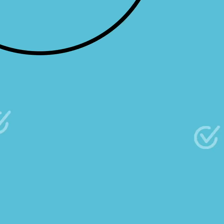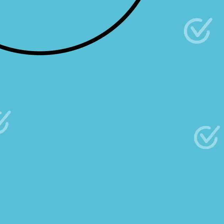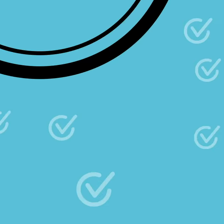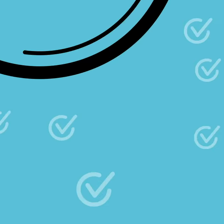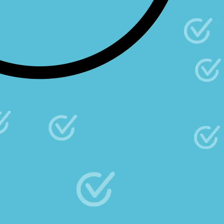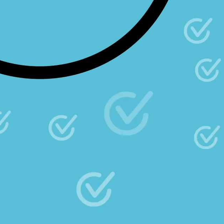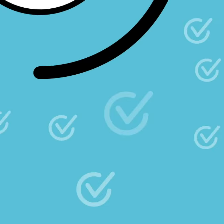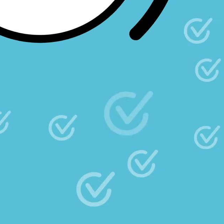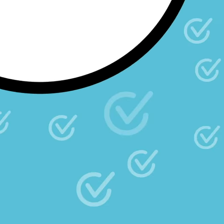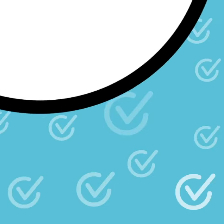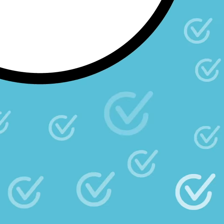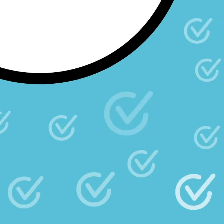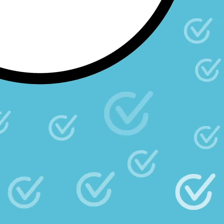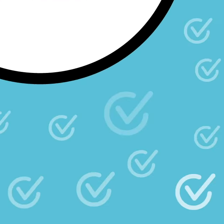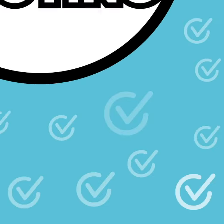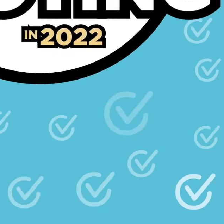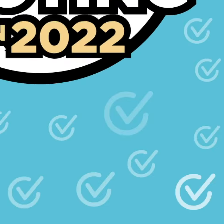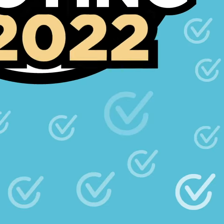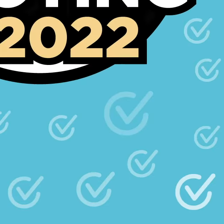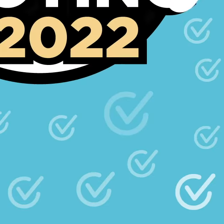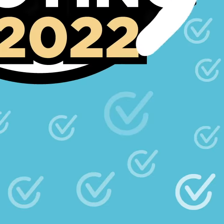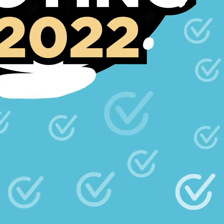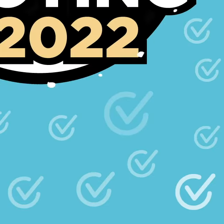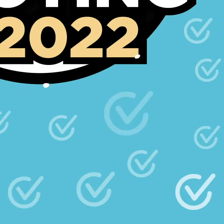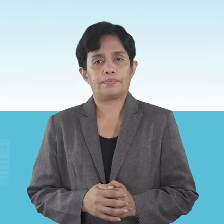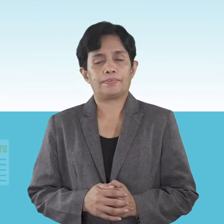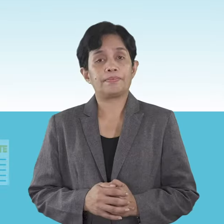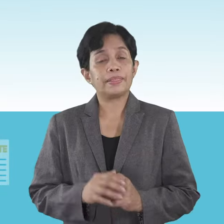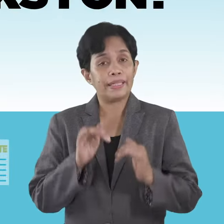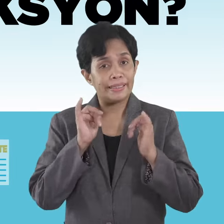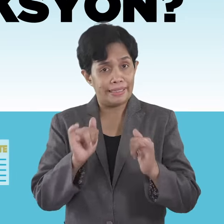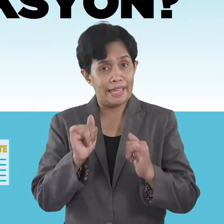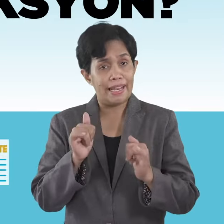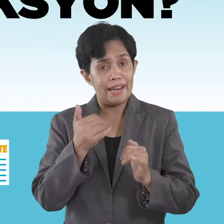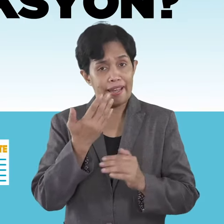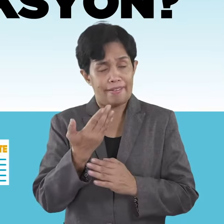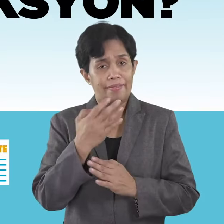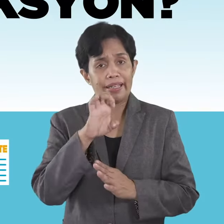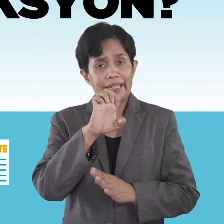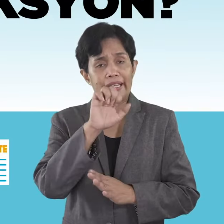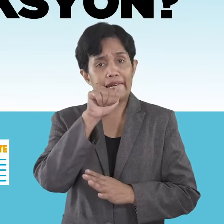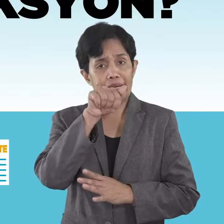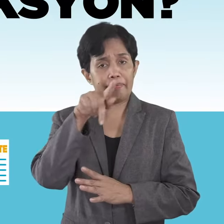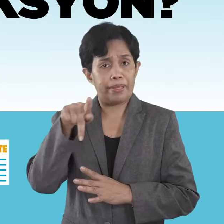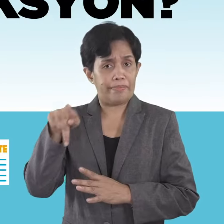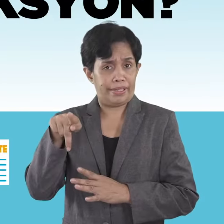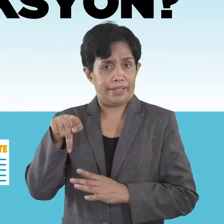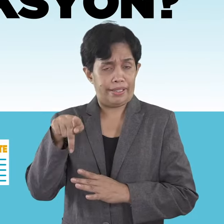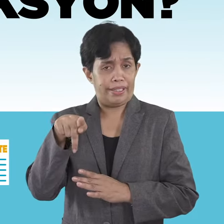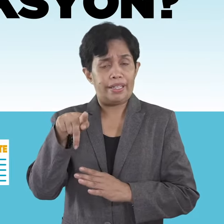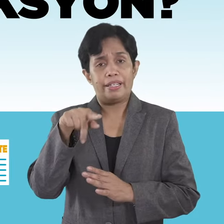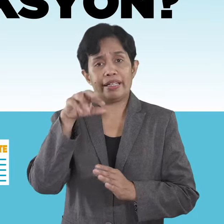Imunggiya sa pagbutar, karong 2.022. Naabagiha po'y Emergency Accessible Falling Place